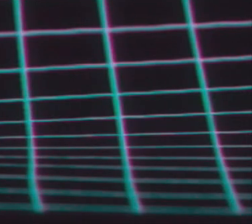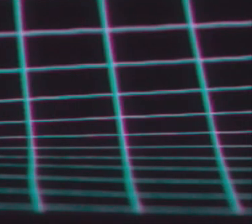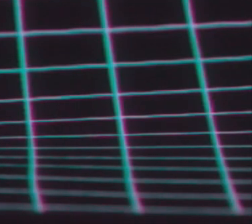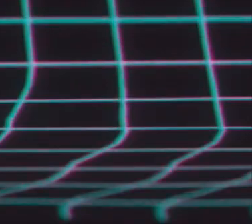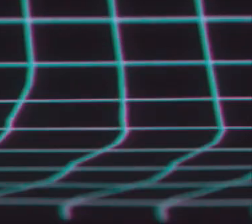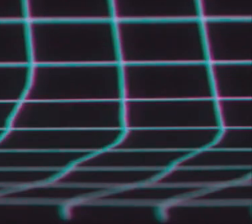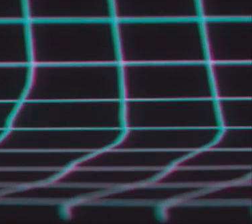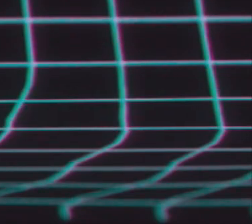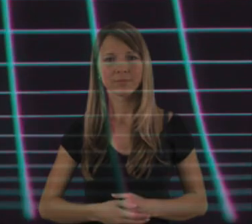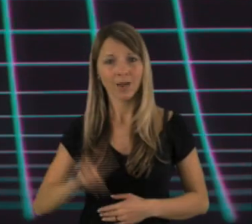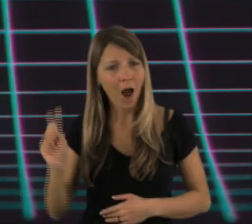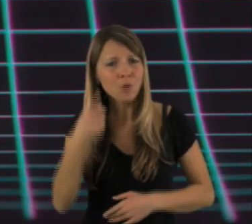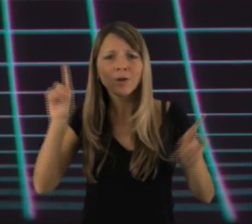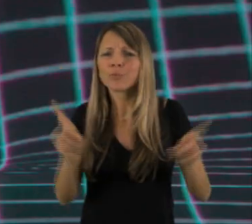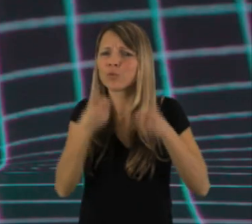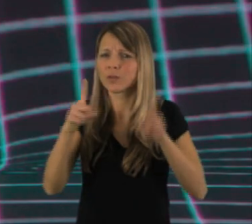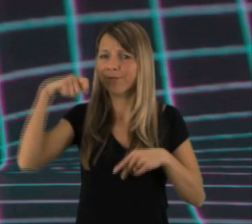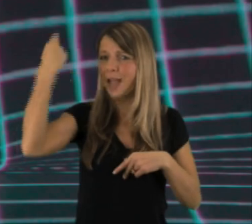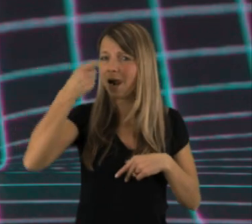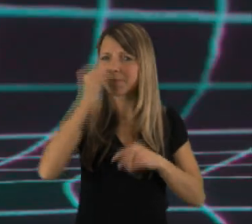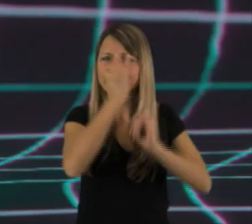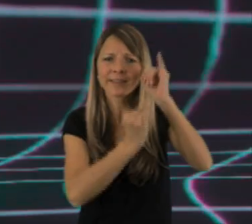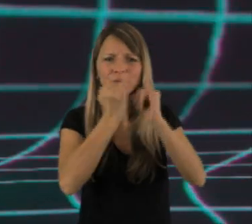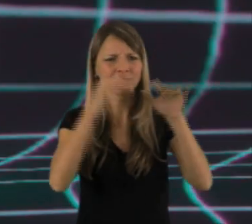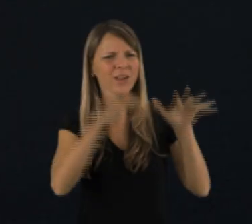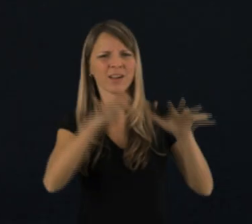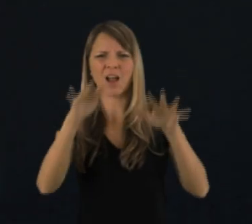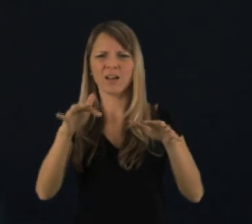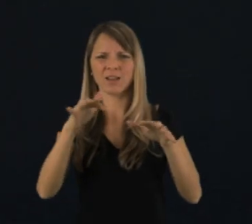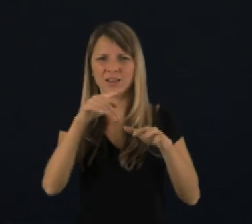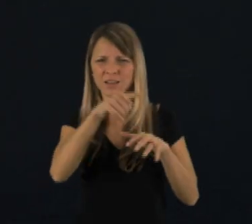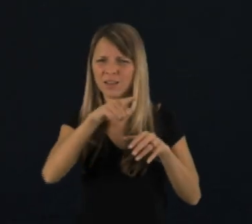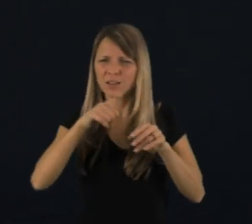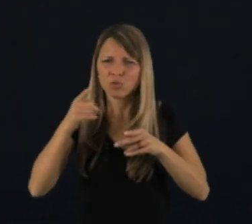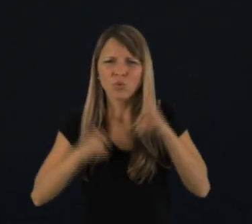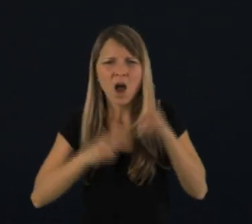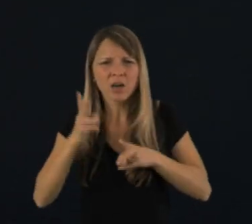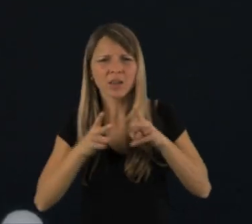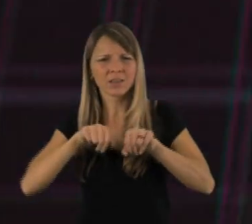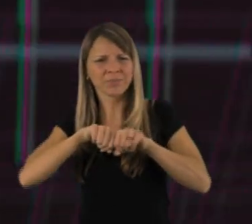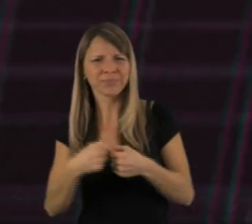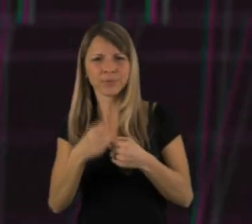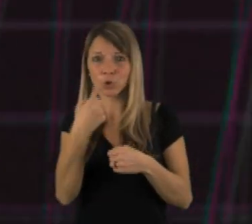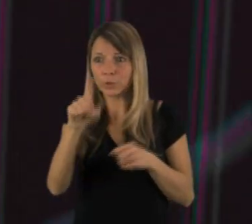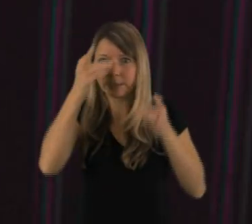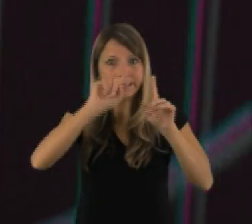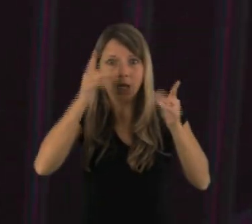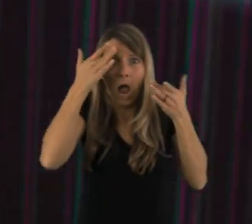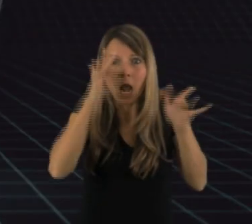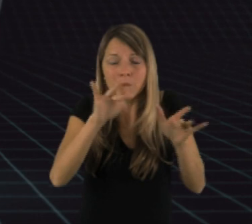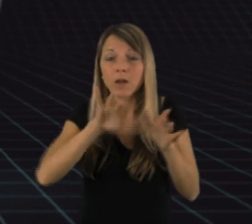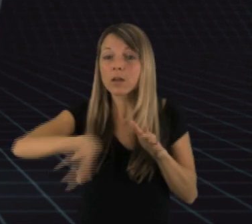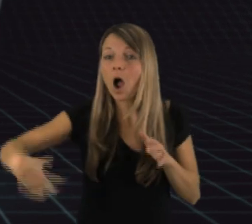diese Sorge mit den sogenannten Verwertern, der Musik- und Filmindustrie beispielsweise, die sich durch unerlaubtes Kopieren geschädigt sieht.